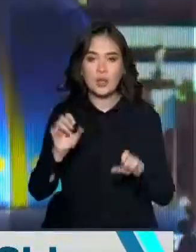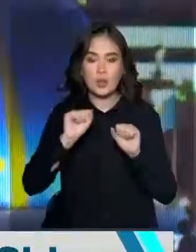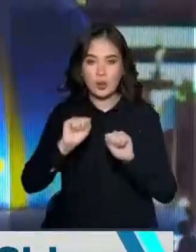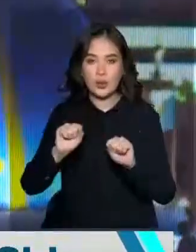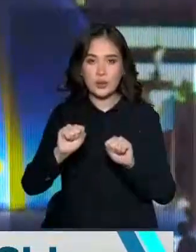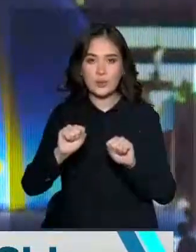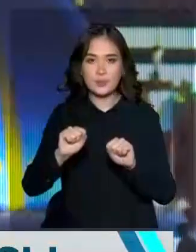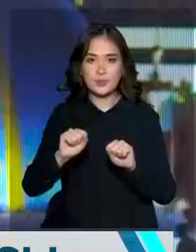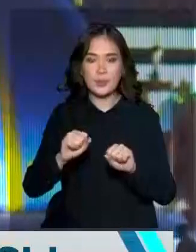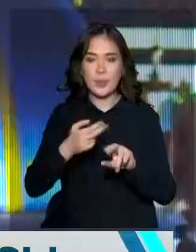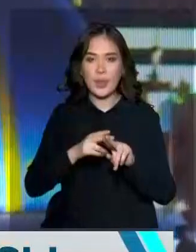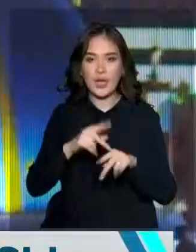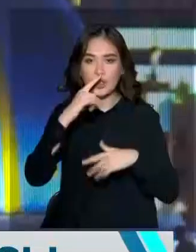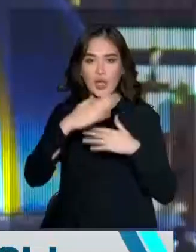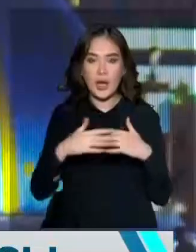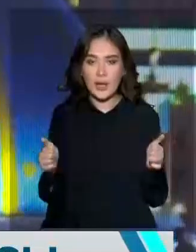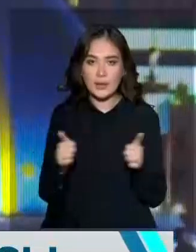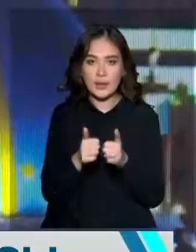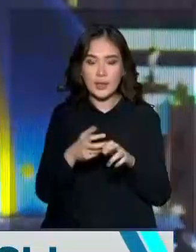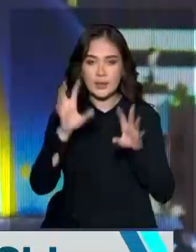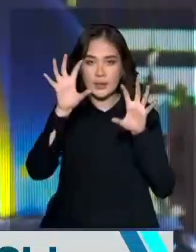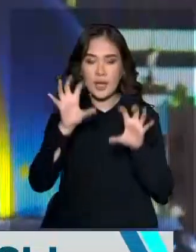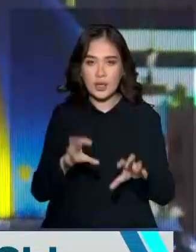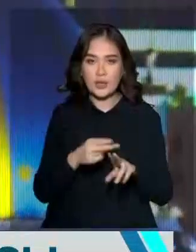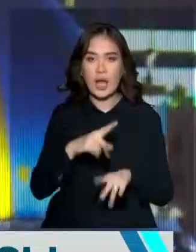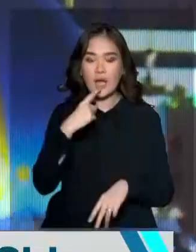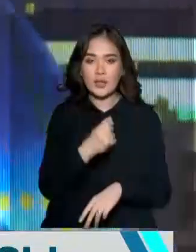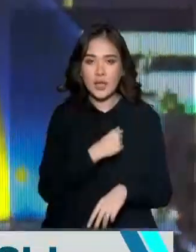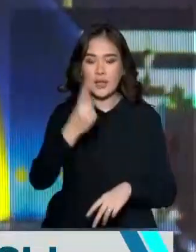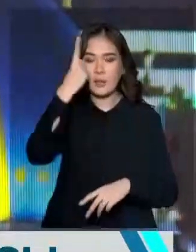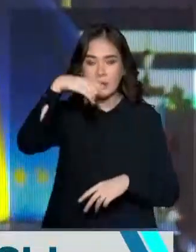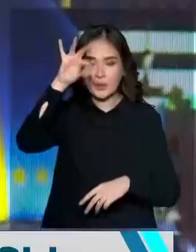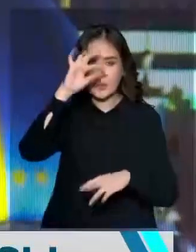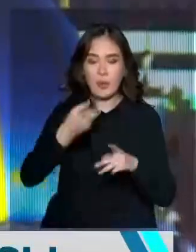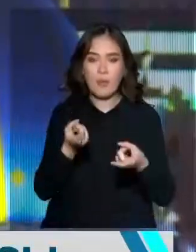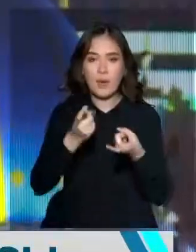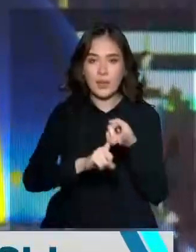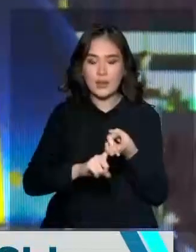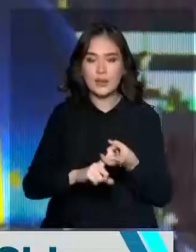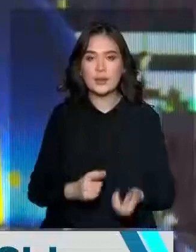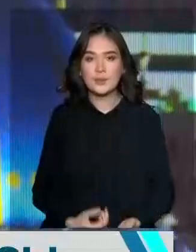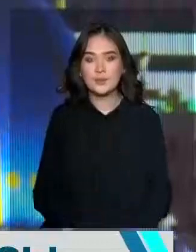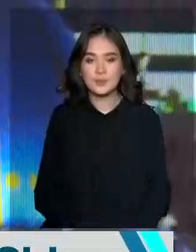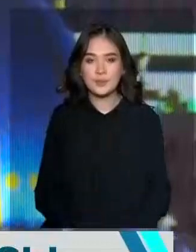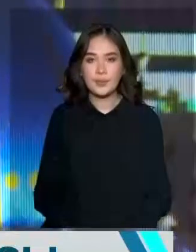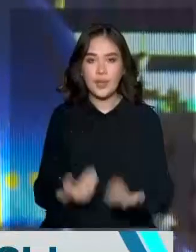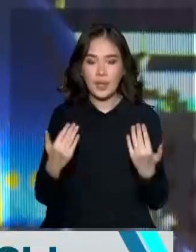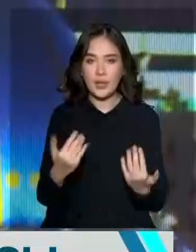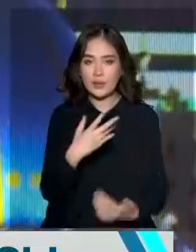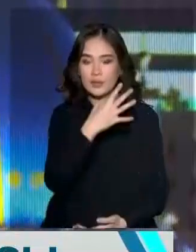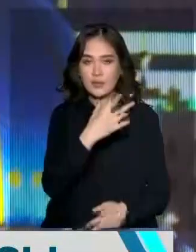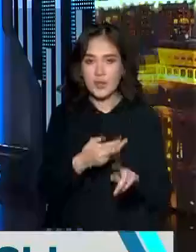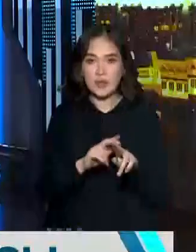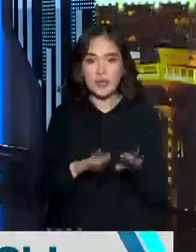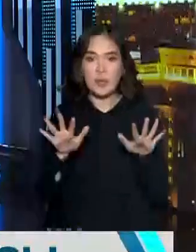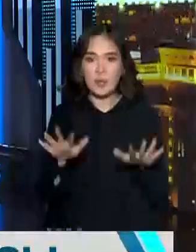Саласынды жақым болып табылатының зан жобаның бірі бұл әскерей полиция қызметіне байланысты зан жобасы. Далег азір күсітте ол